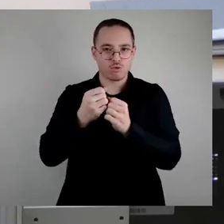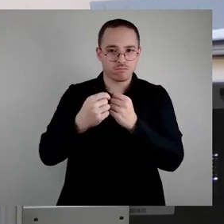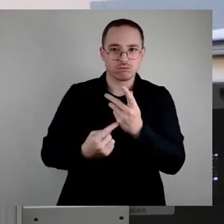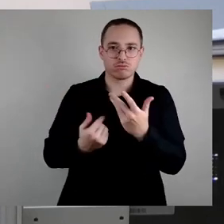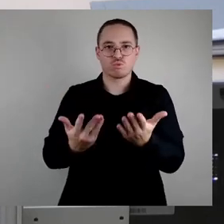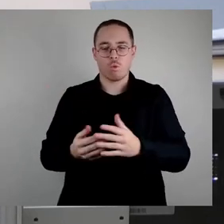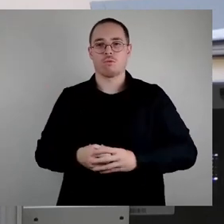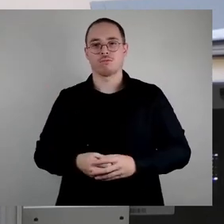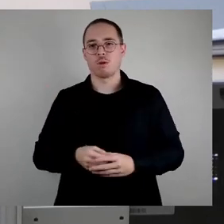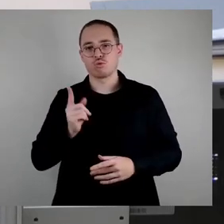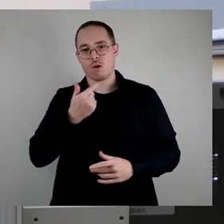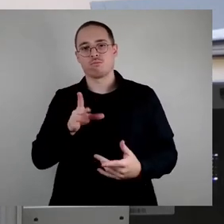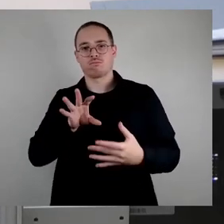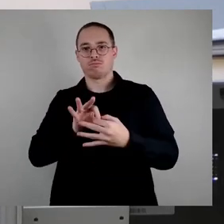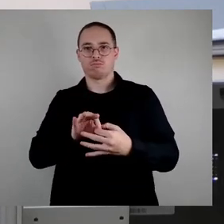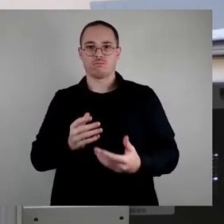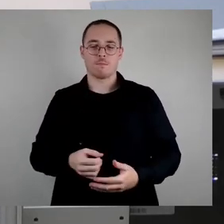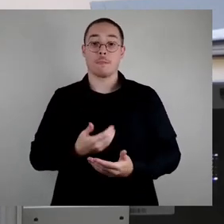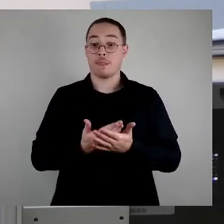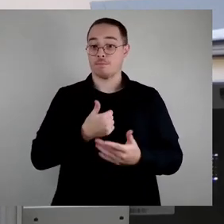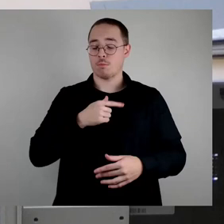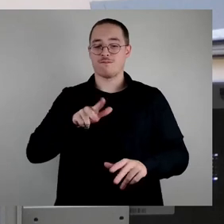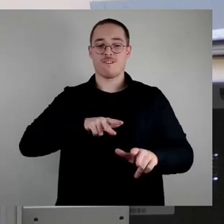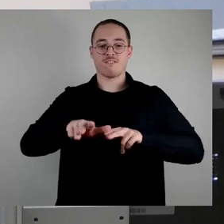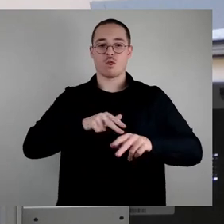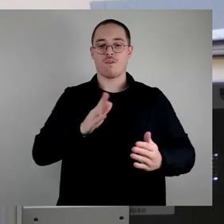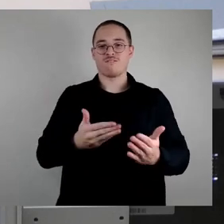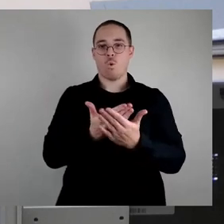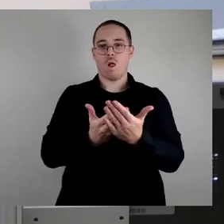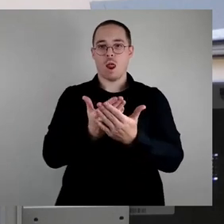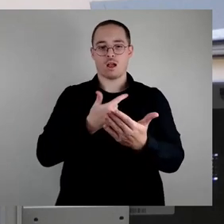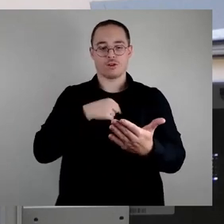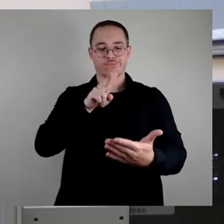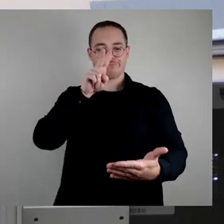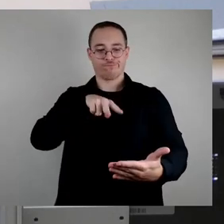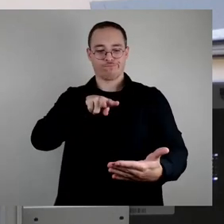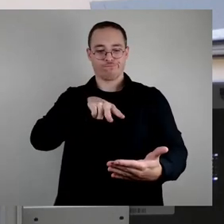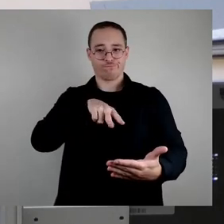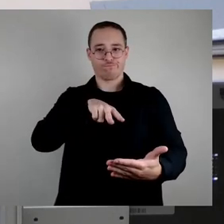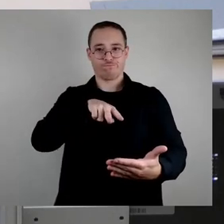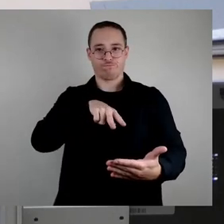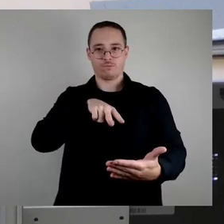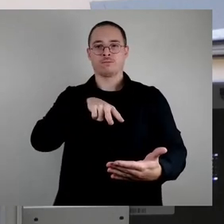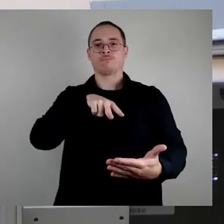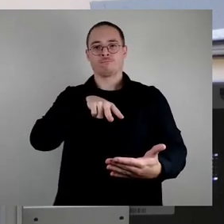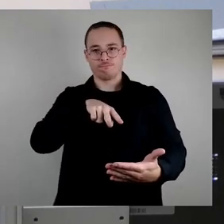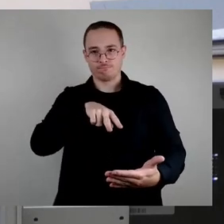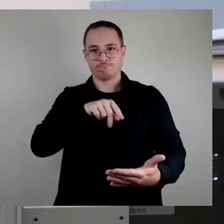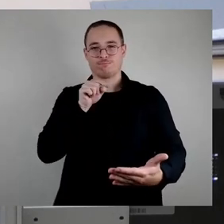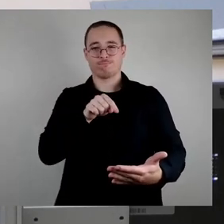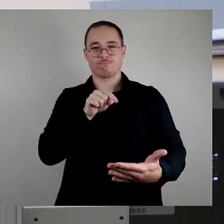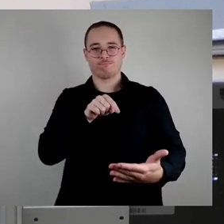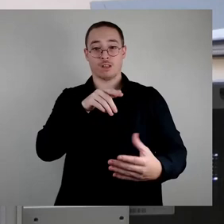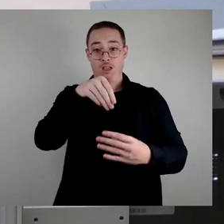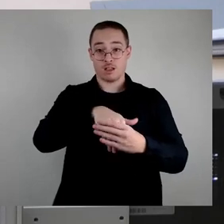der Verwaltung selbst mir zu Gemüte gezogen. Und da war Folgendes drin.